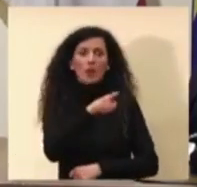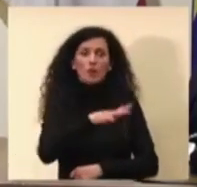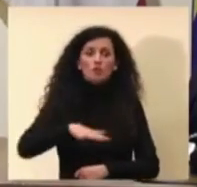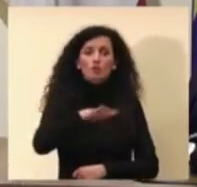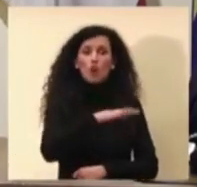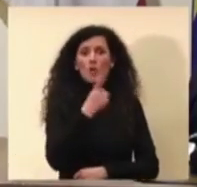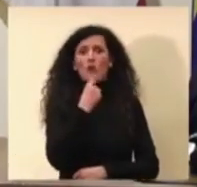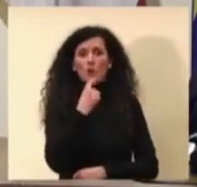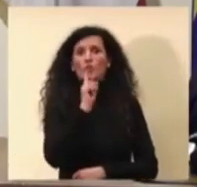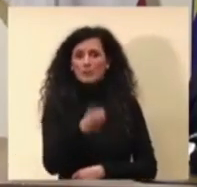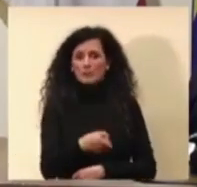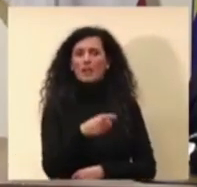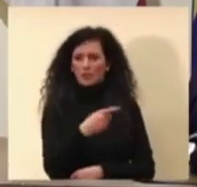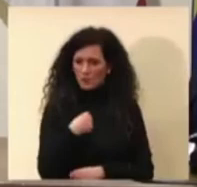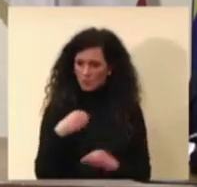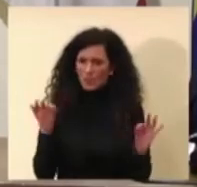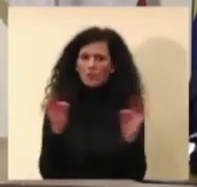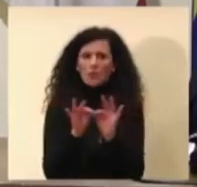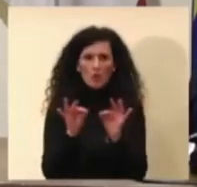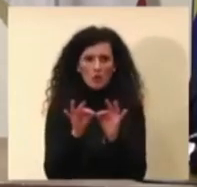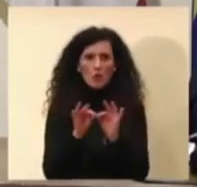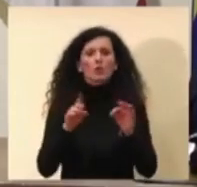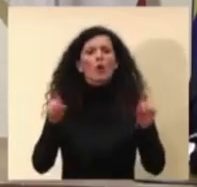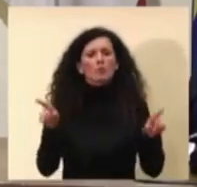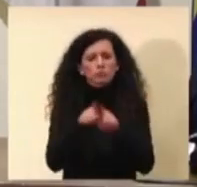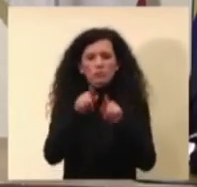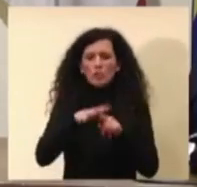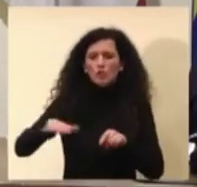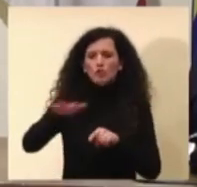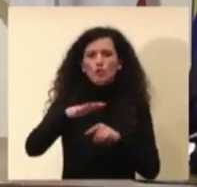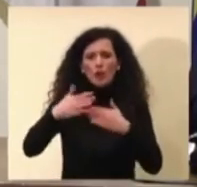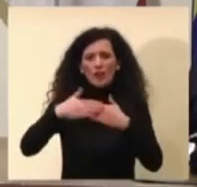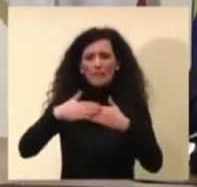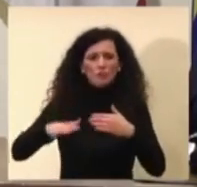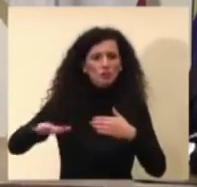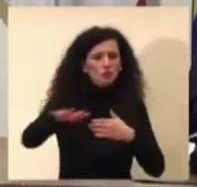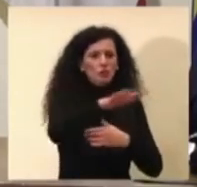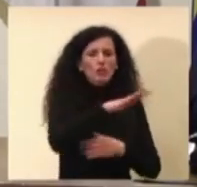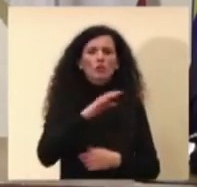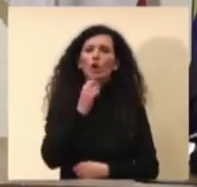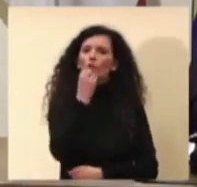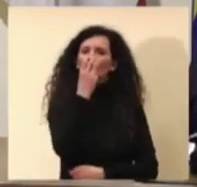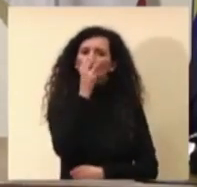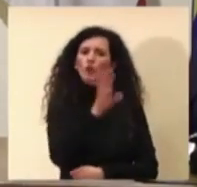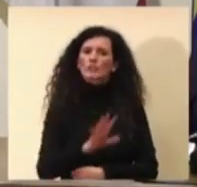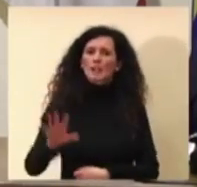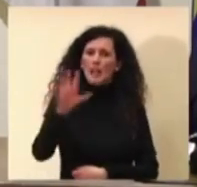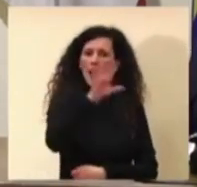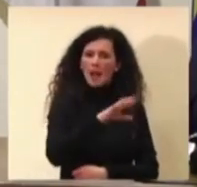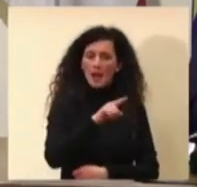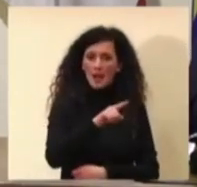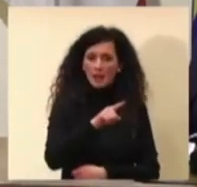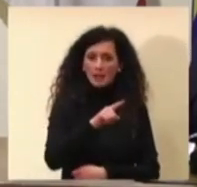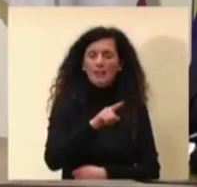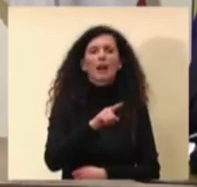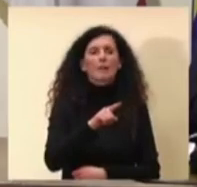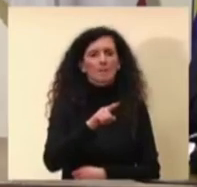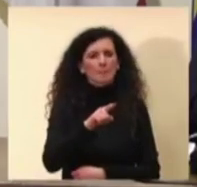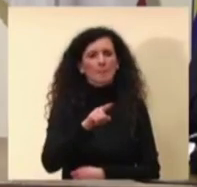'area e chiaramente anche le aree contigue soprattutto della Toscana nel Senese e nell'Aretino